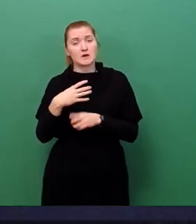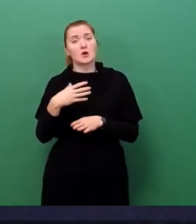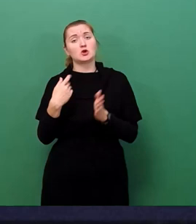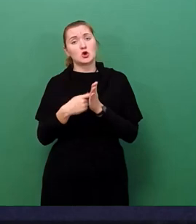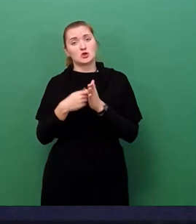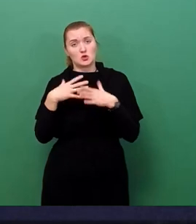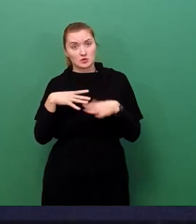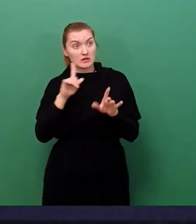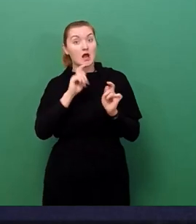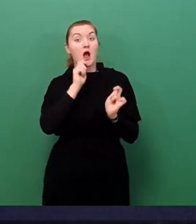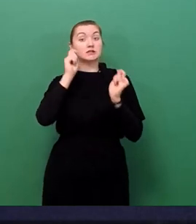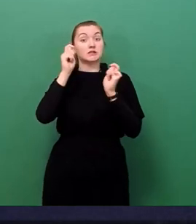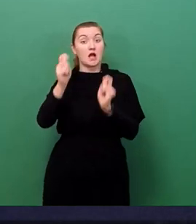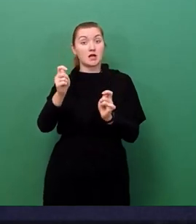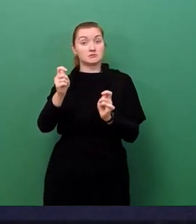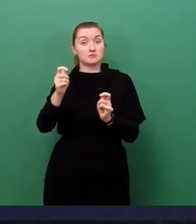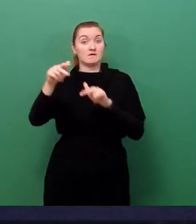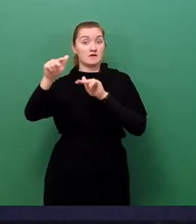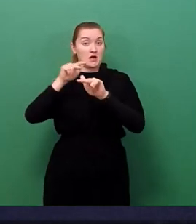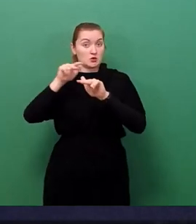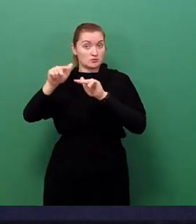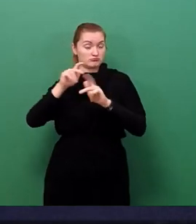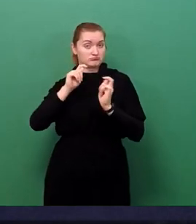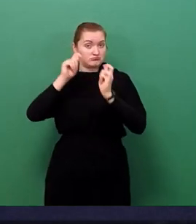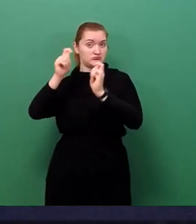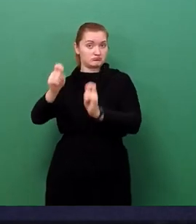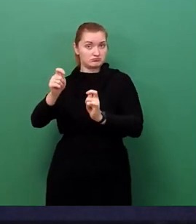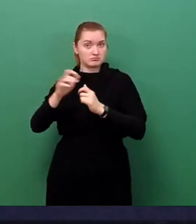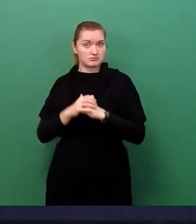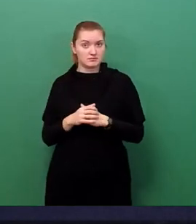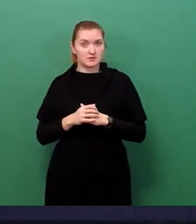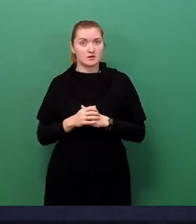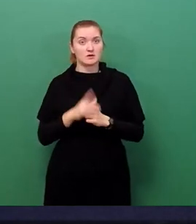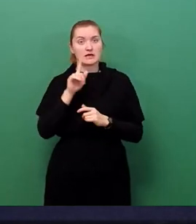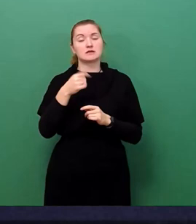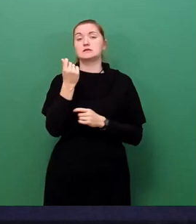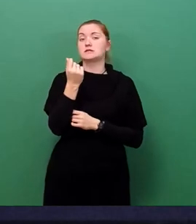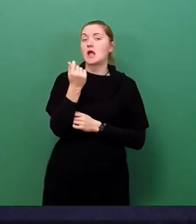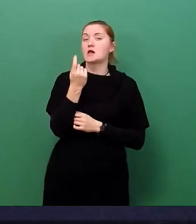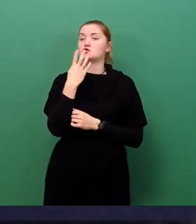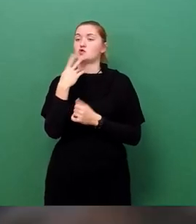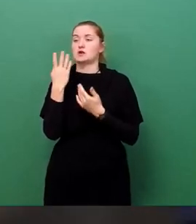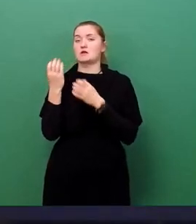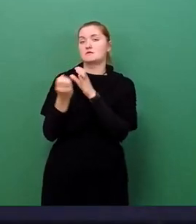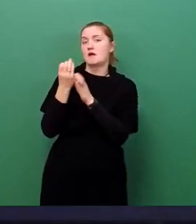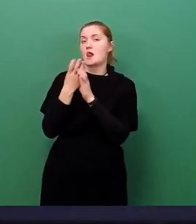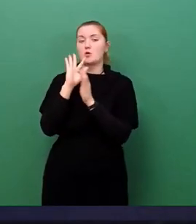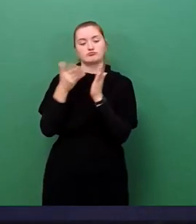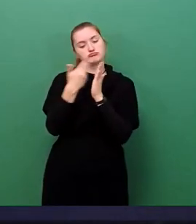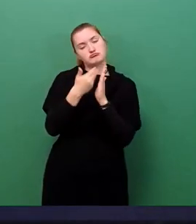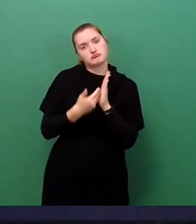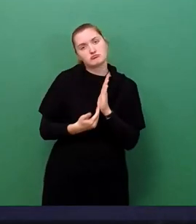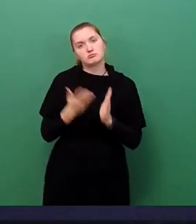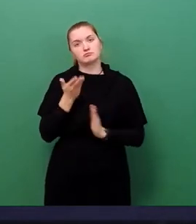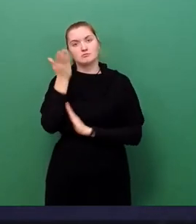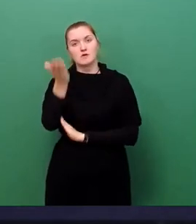Stadtrates an die Verwaltung tun und dann auch die entsprechenden Gelder und Finanzierungsquellen bereitstellen. Vielen